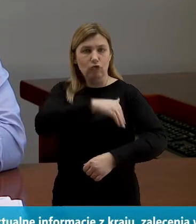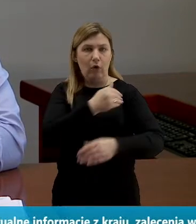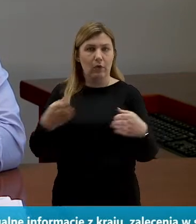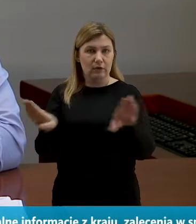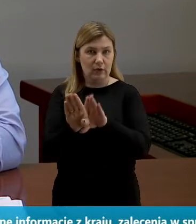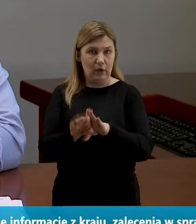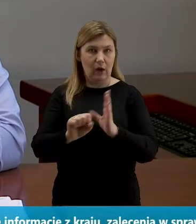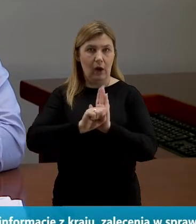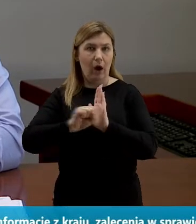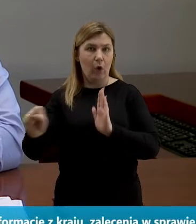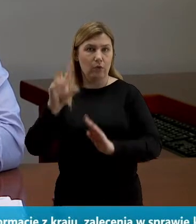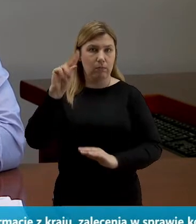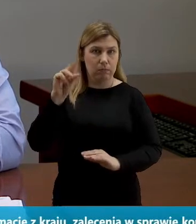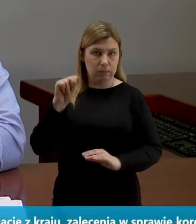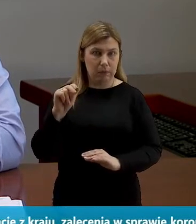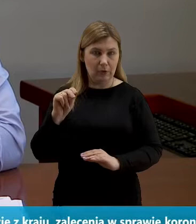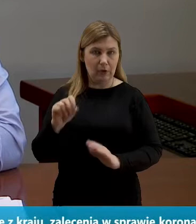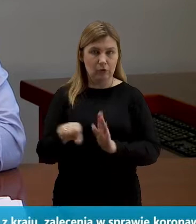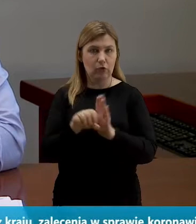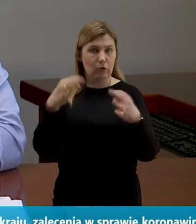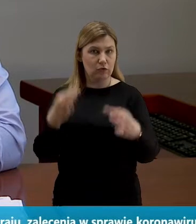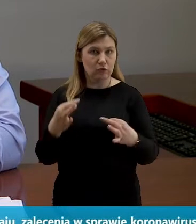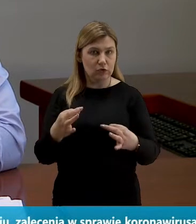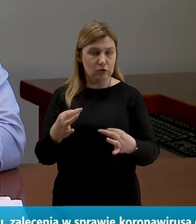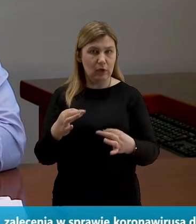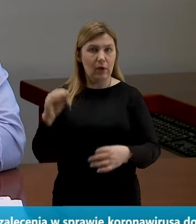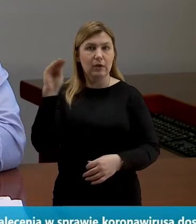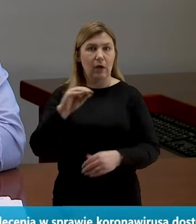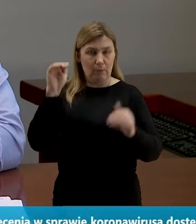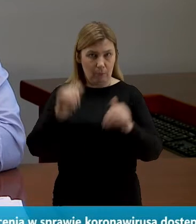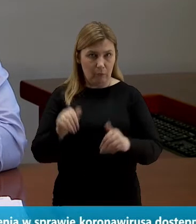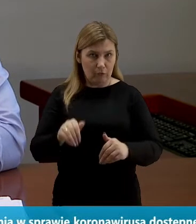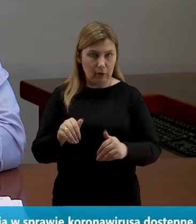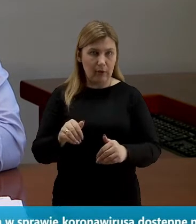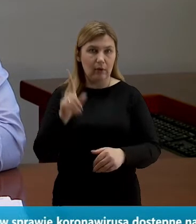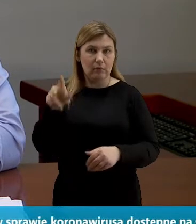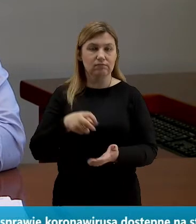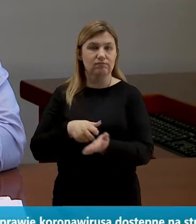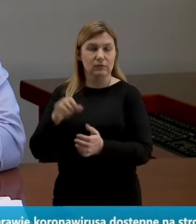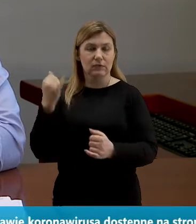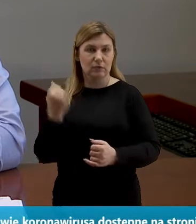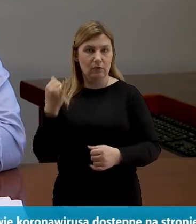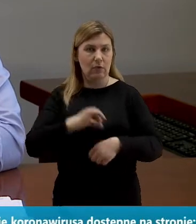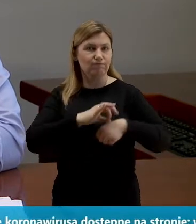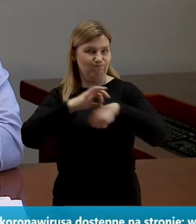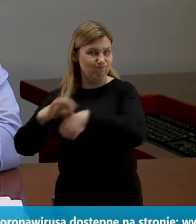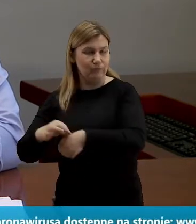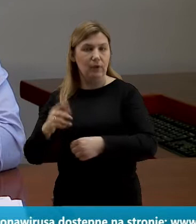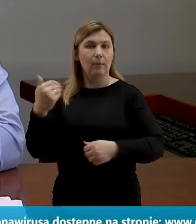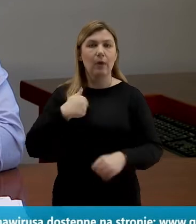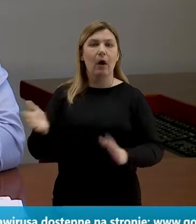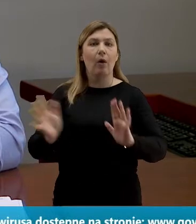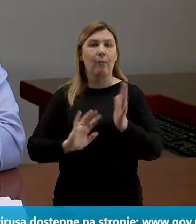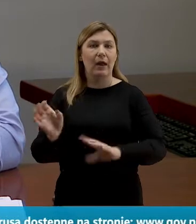zamknięte od poniedziałku, do dziś jeszcze można było tam odprowadzić dziecko i było pod opieką